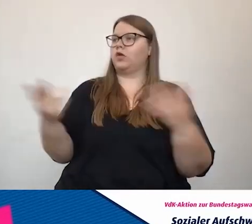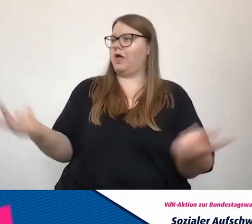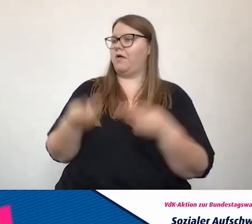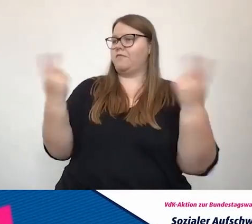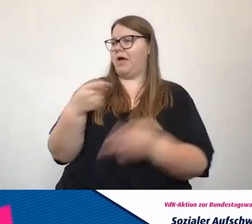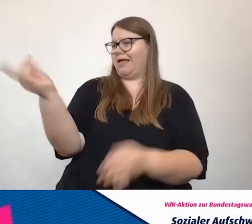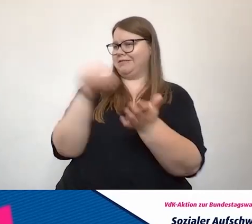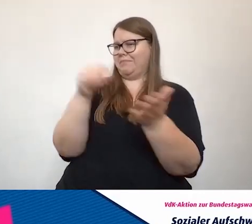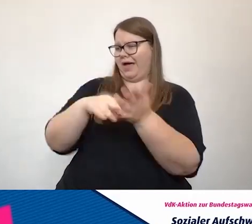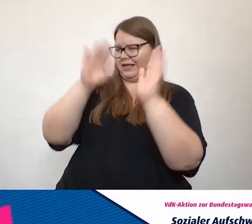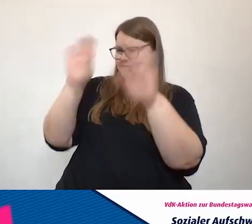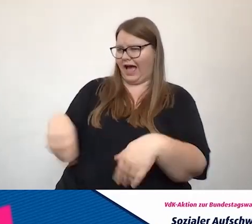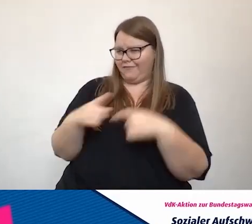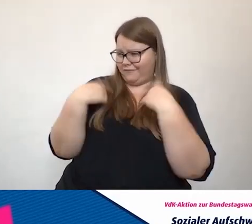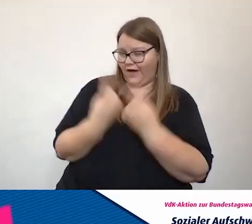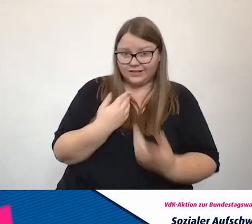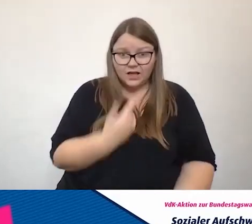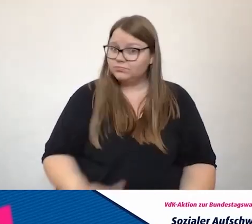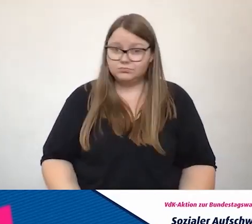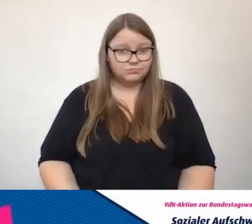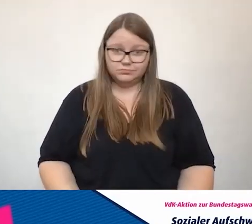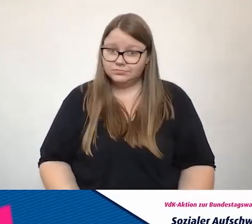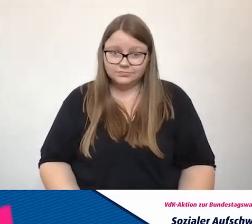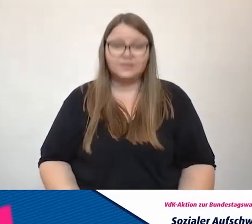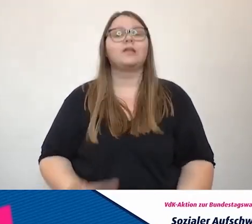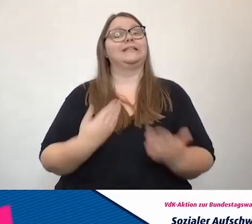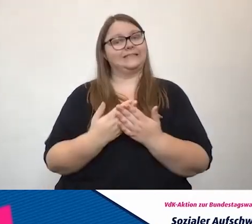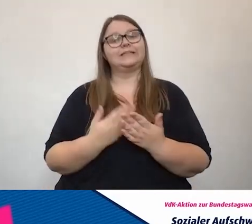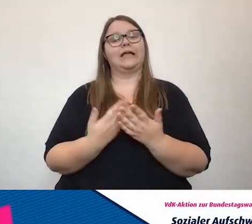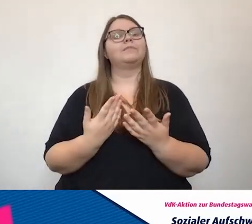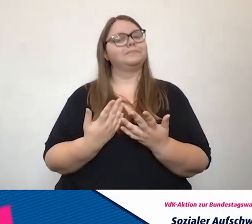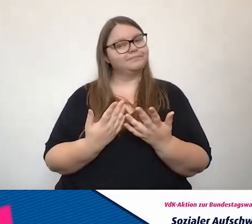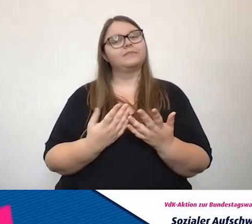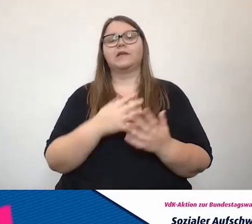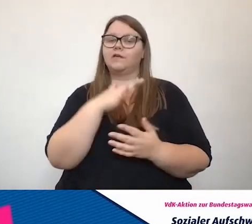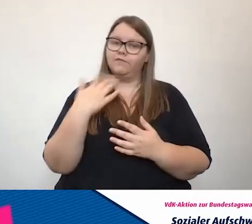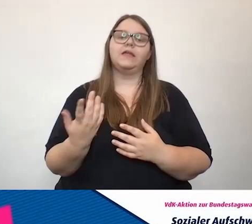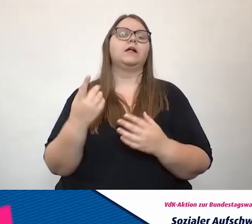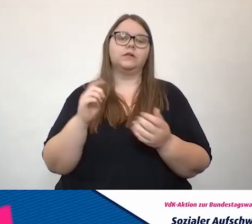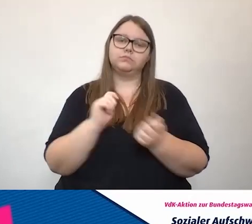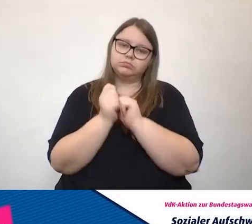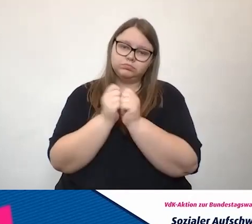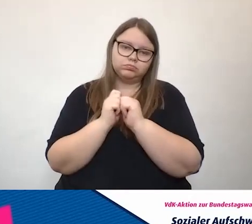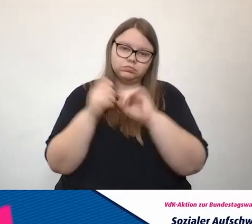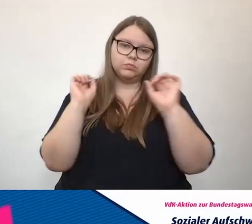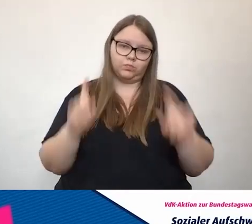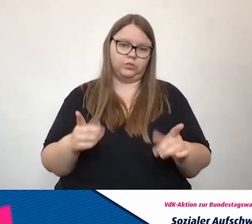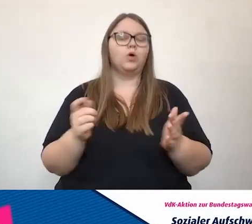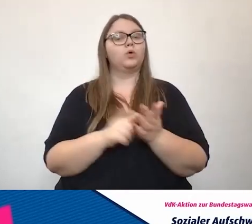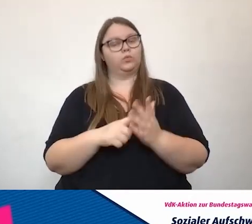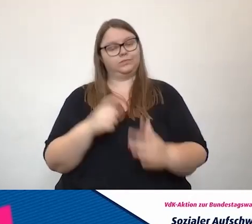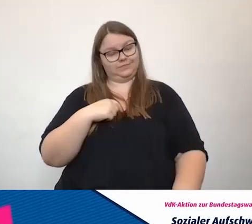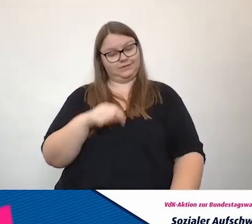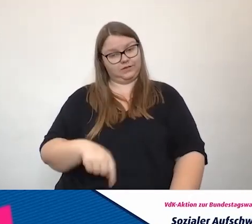mitmachen. Und wir finden da irgendwie eine Lösung. Da muss echt noch extrem viel passieren, weil wir haben in Deutschland meines Erachtens schon das Problem,